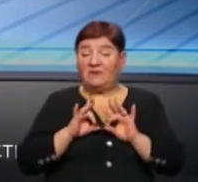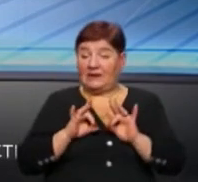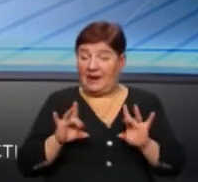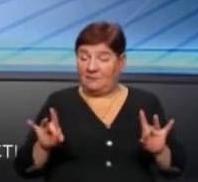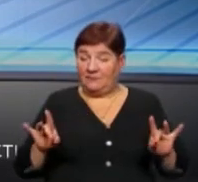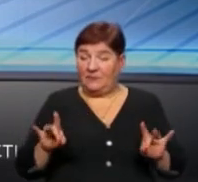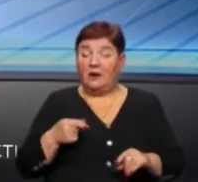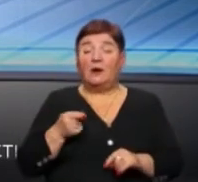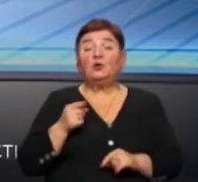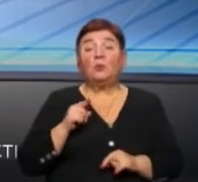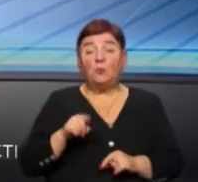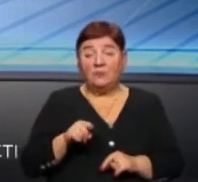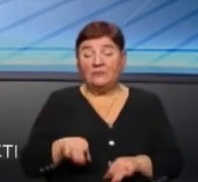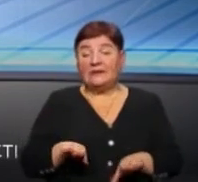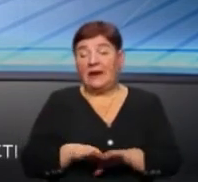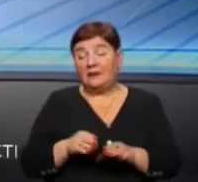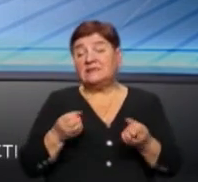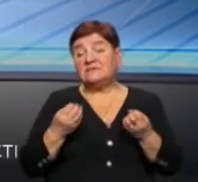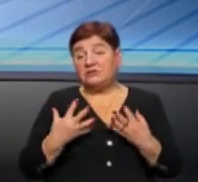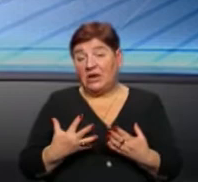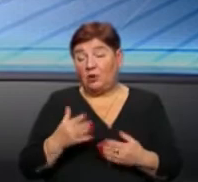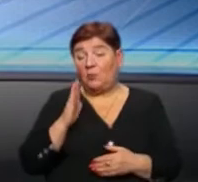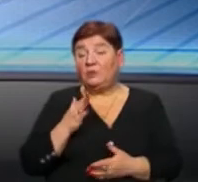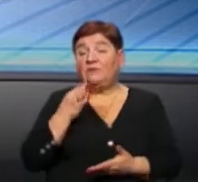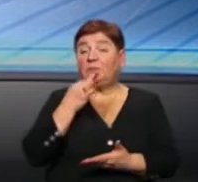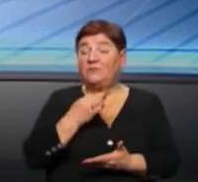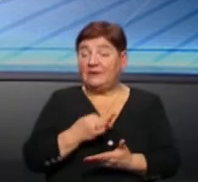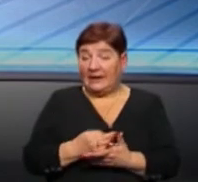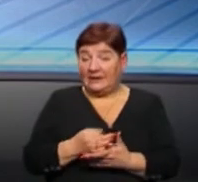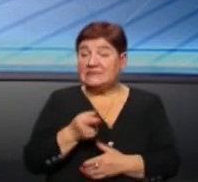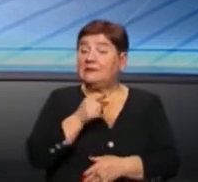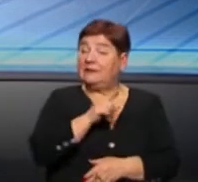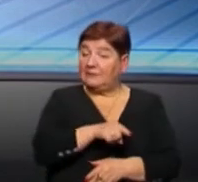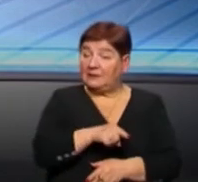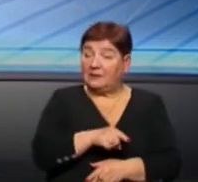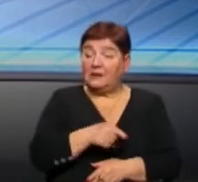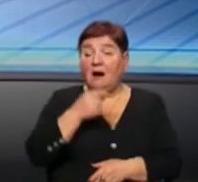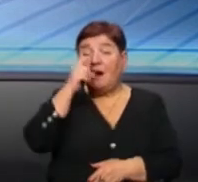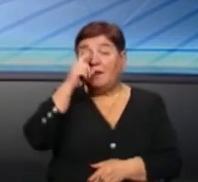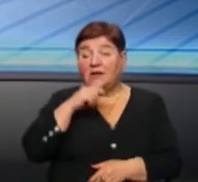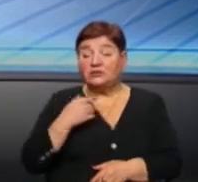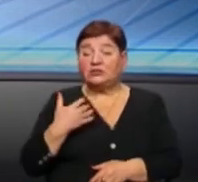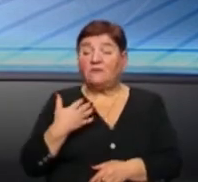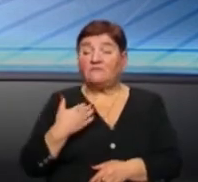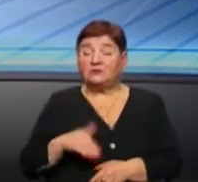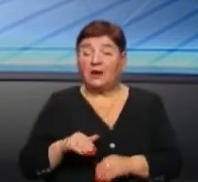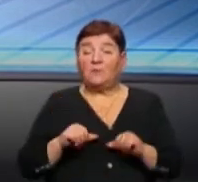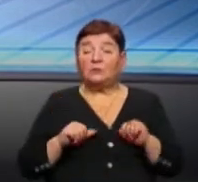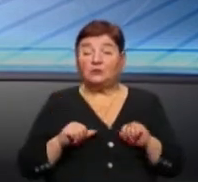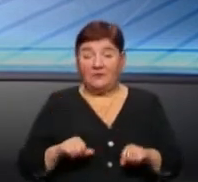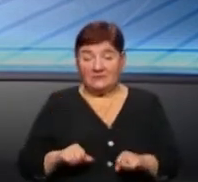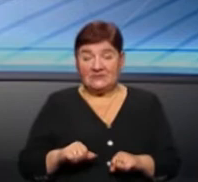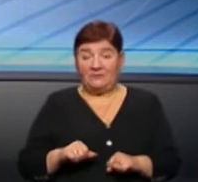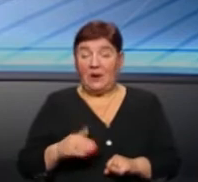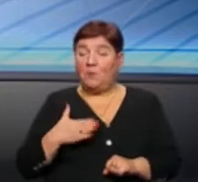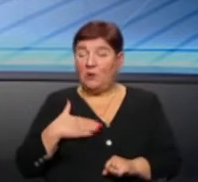рекламі. Тому, так, звичайно, це буде відповідальність на них. Гірше вже, ну, можливо, це